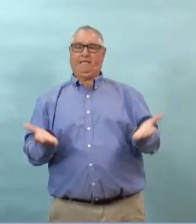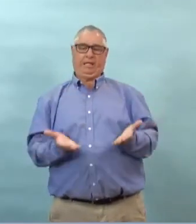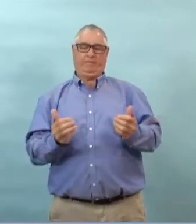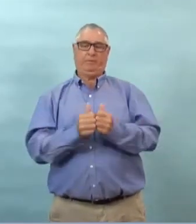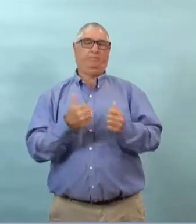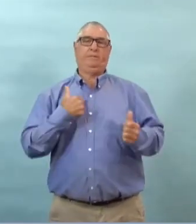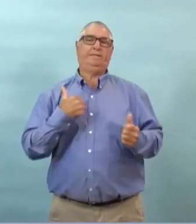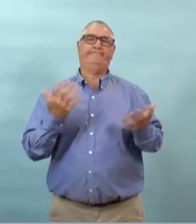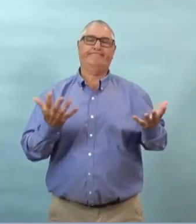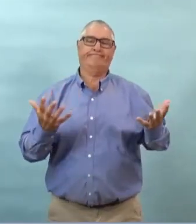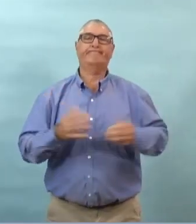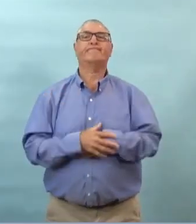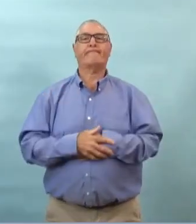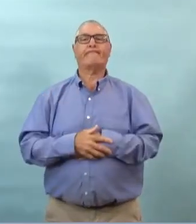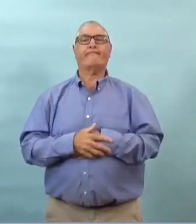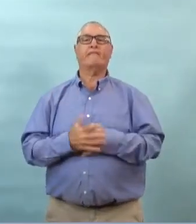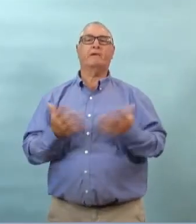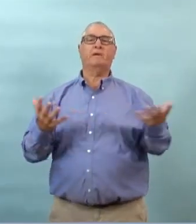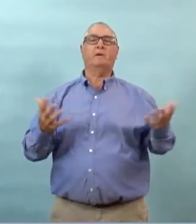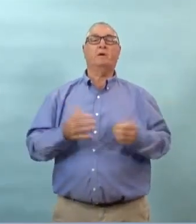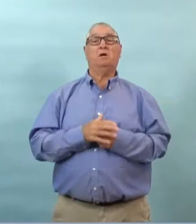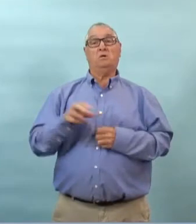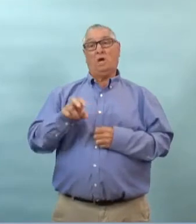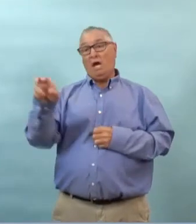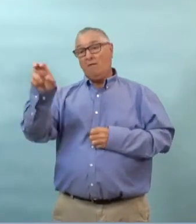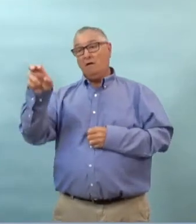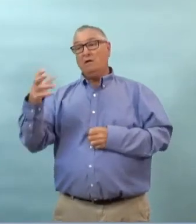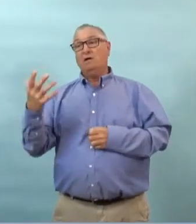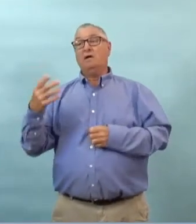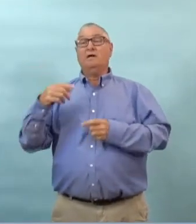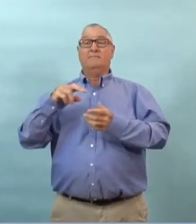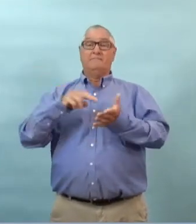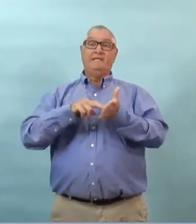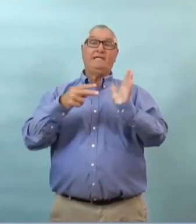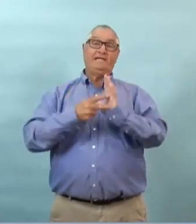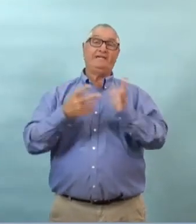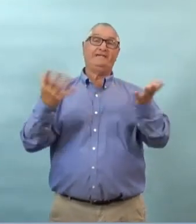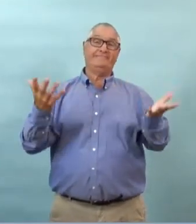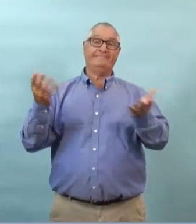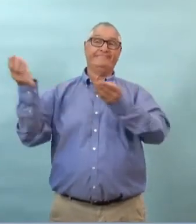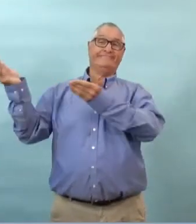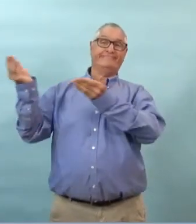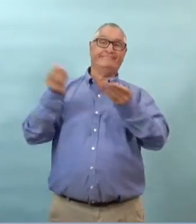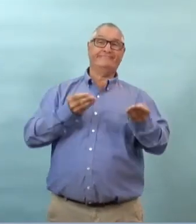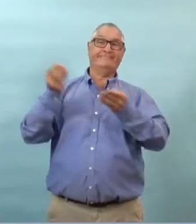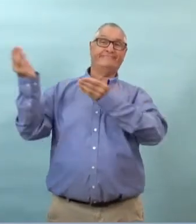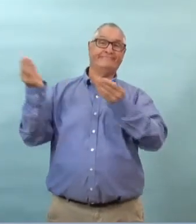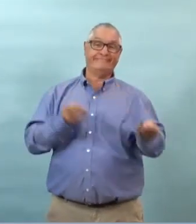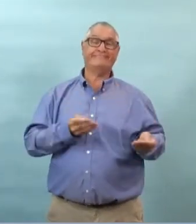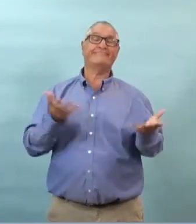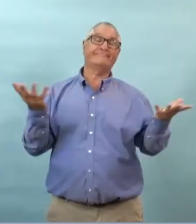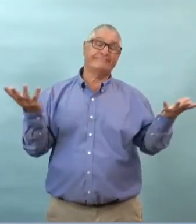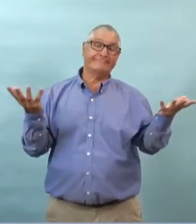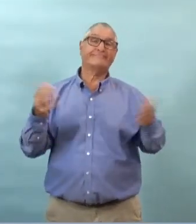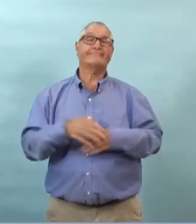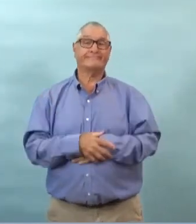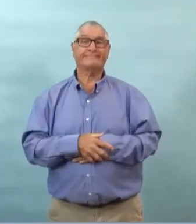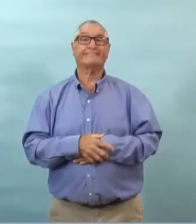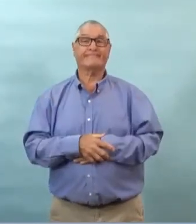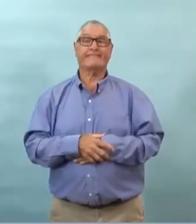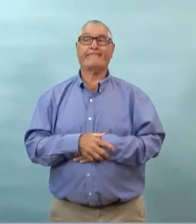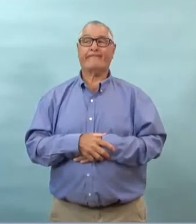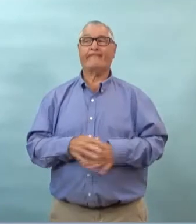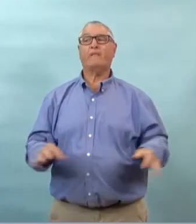'ai pas les renseignements ici sous les yeux mais on sait effectivement qu'il s'agit de quali à des voyages donc je dirais que